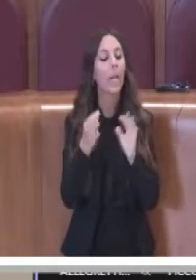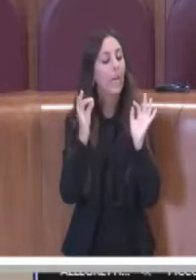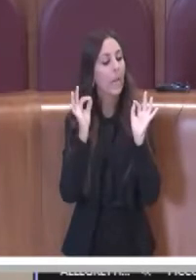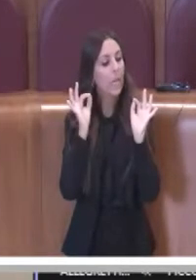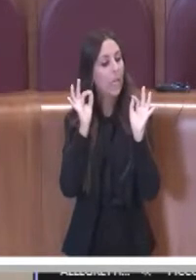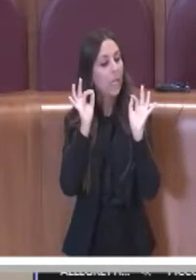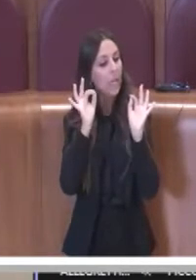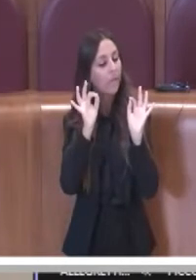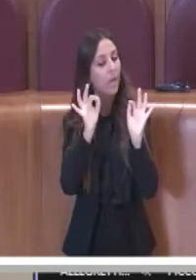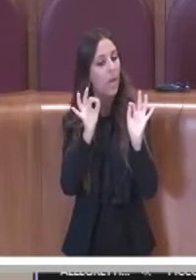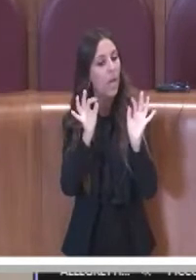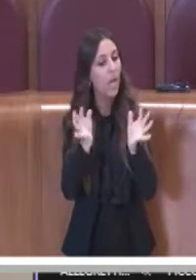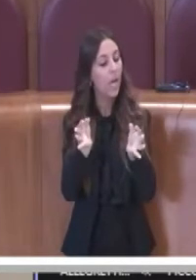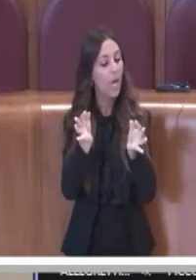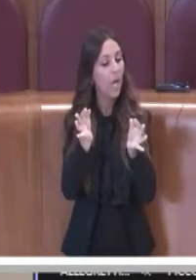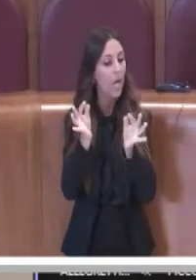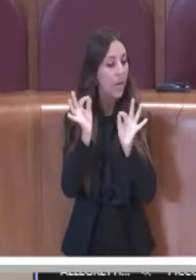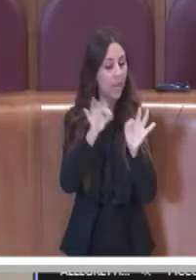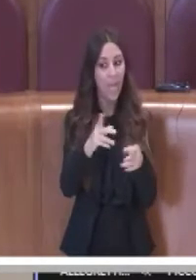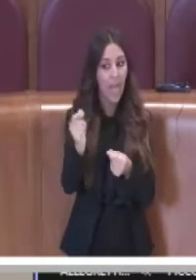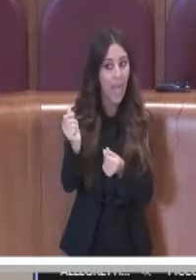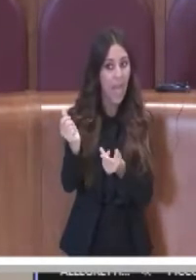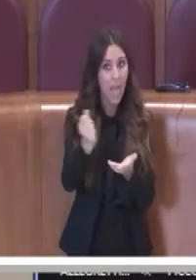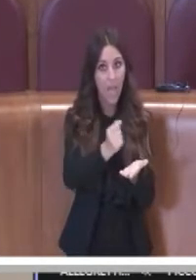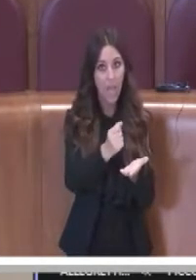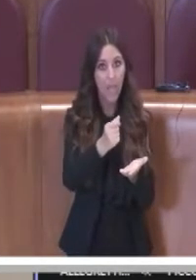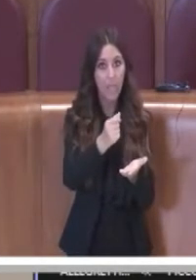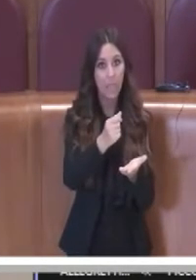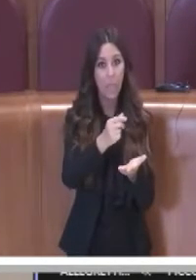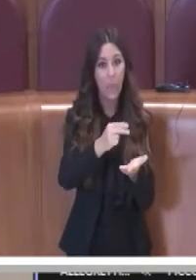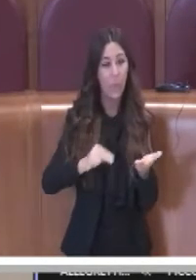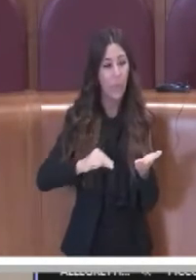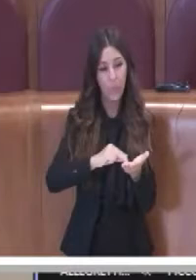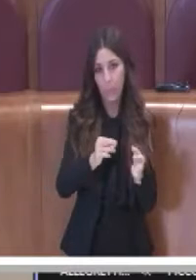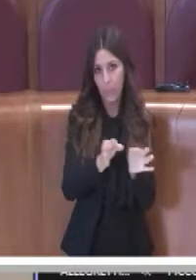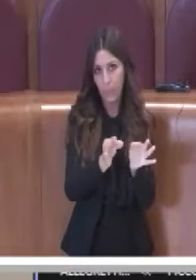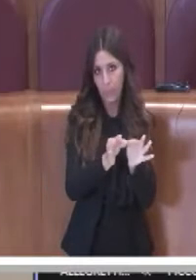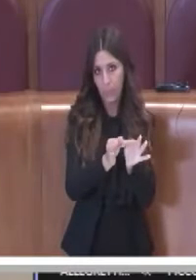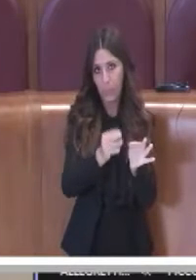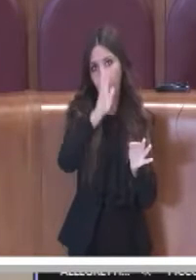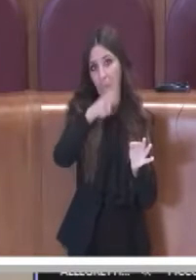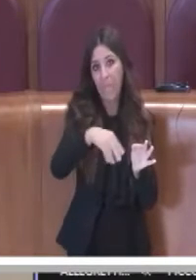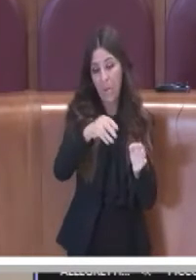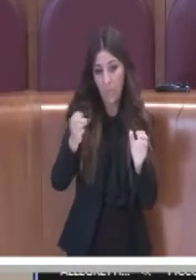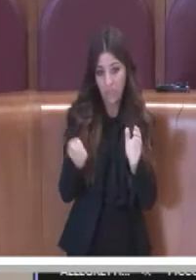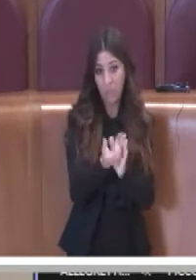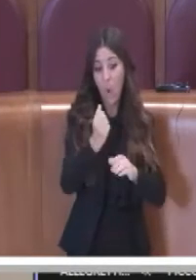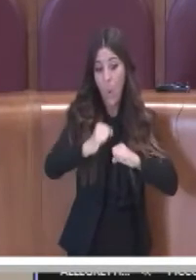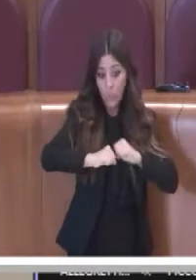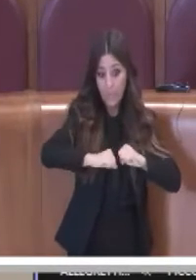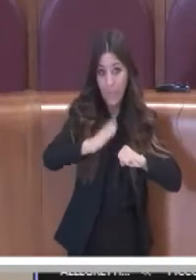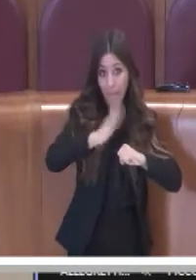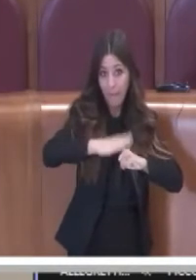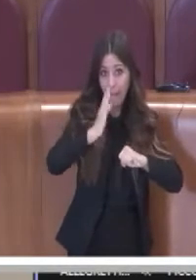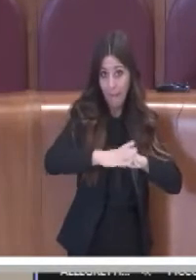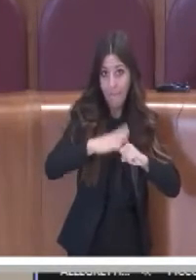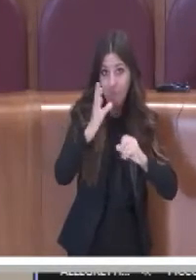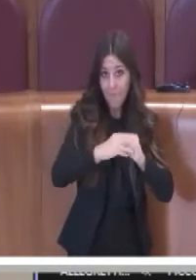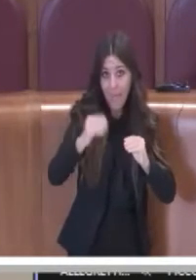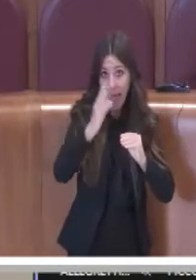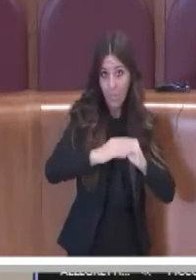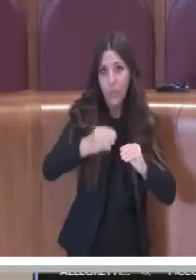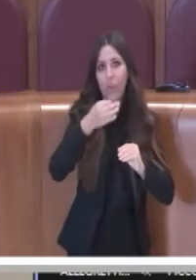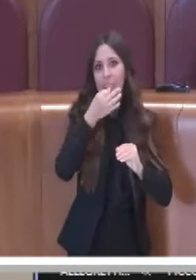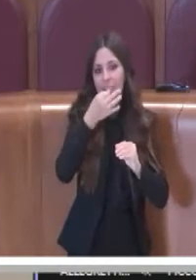favorevole dei creditori al piano di rilancio che questa amministrazione ha fatto, per cui abbiamo iniziato ad